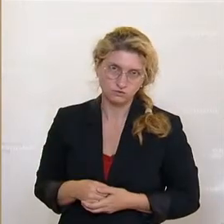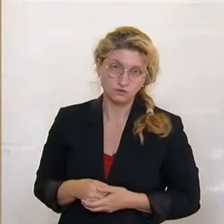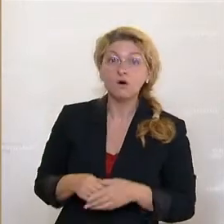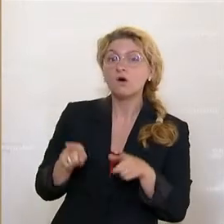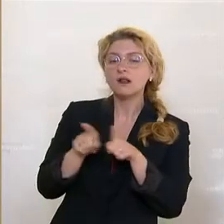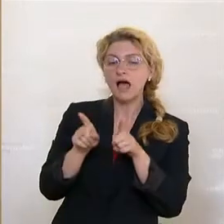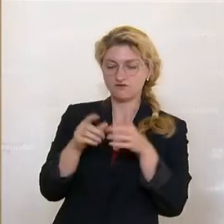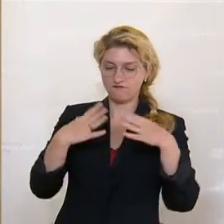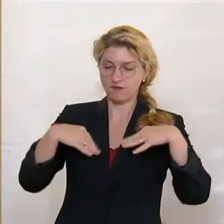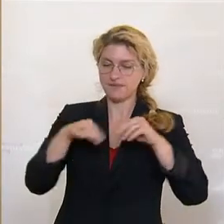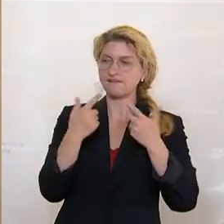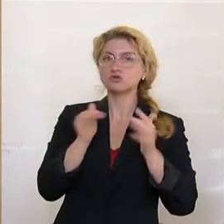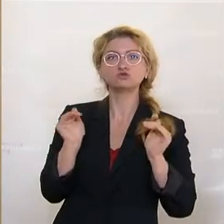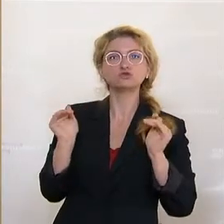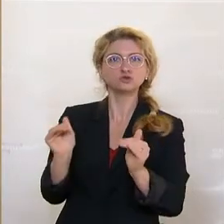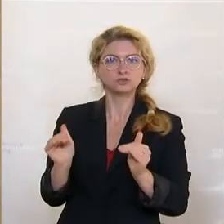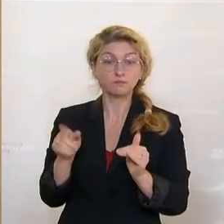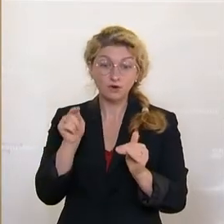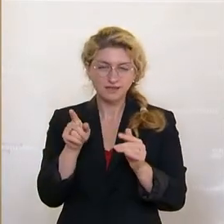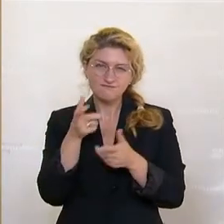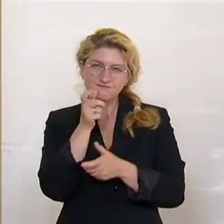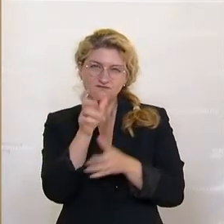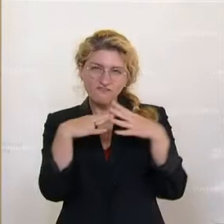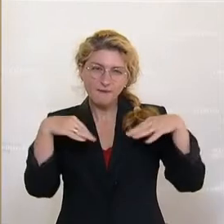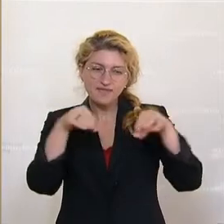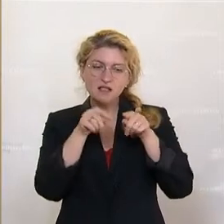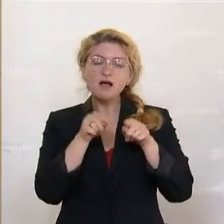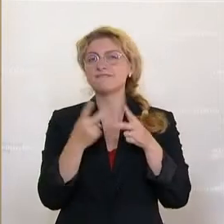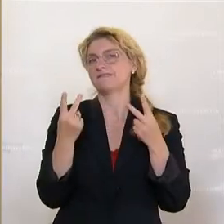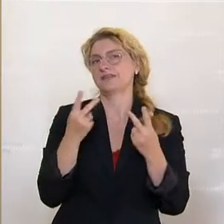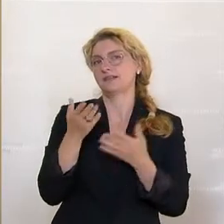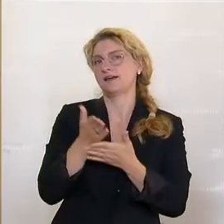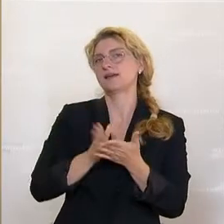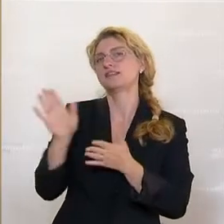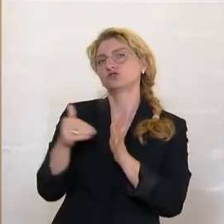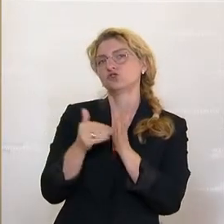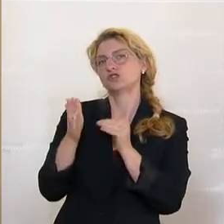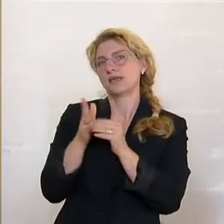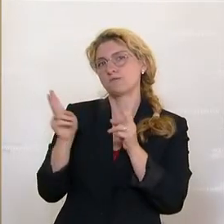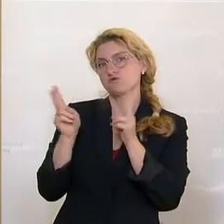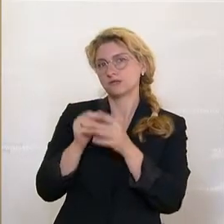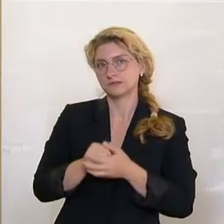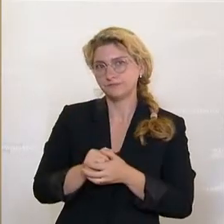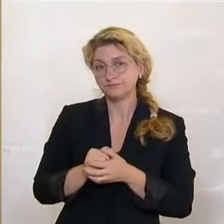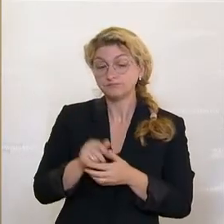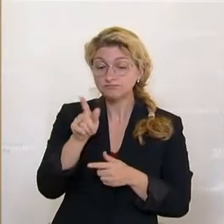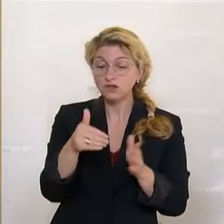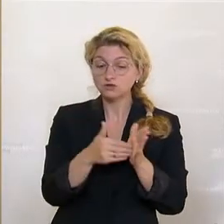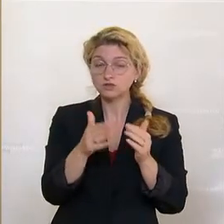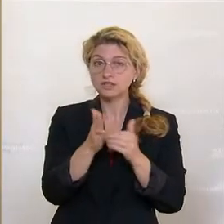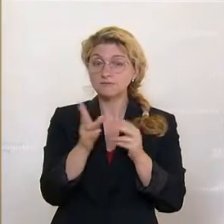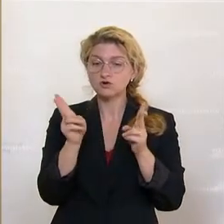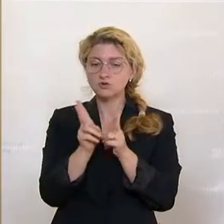ein wesentlicher Teil dieses System Kurz. Das Zweite ist, dass dieses System Kurz, das absolute